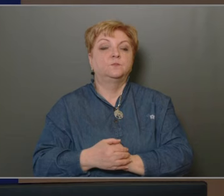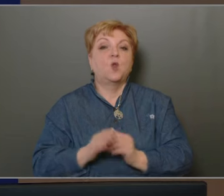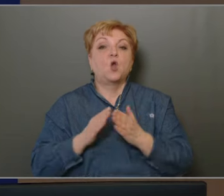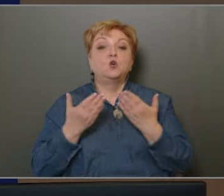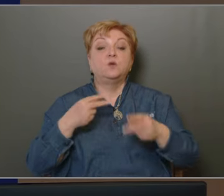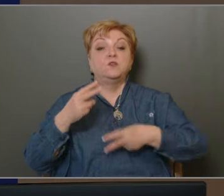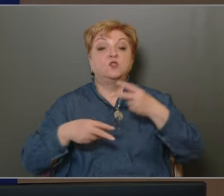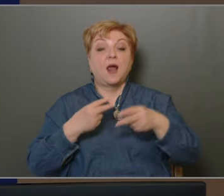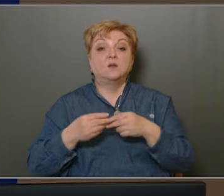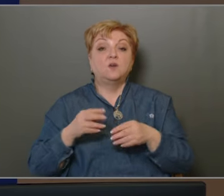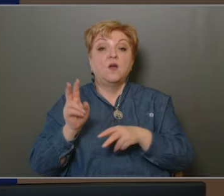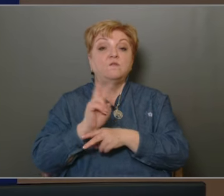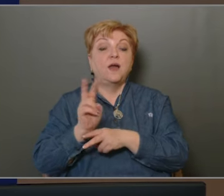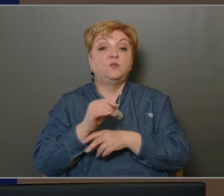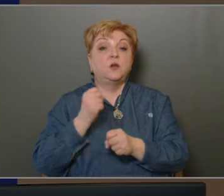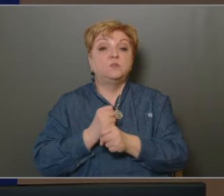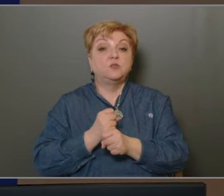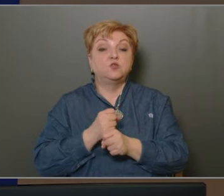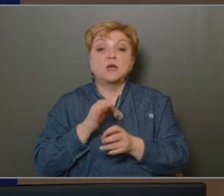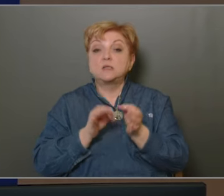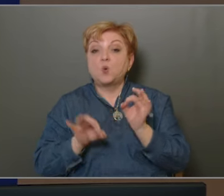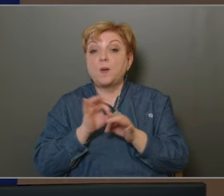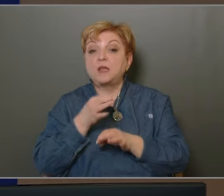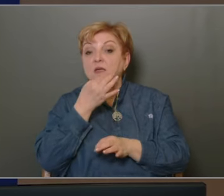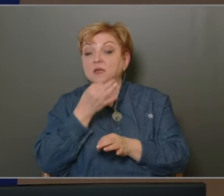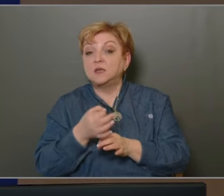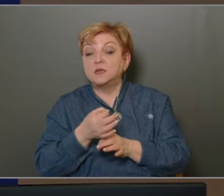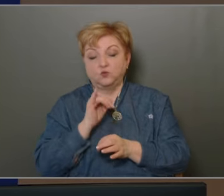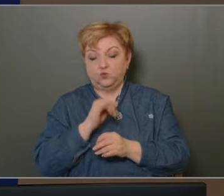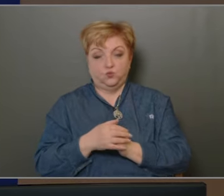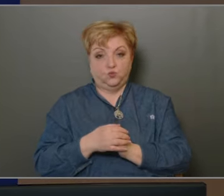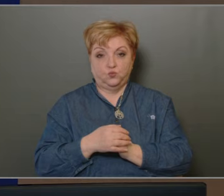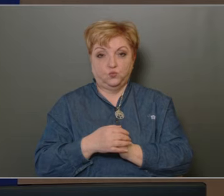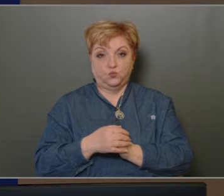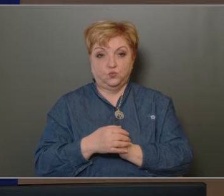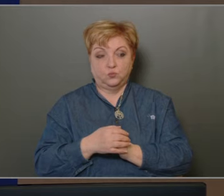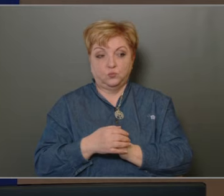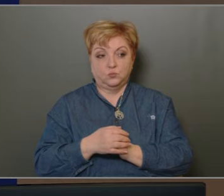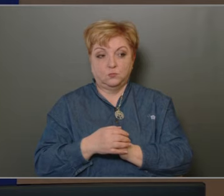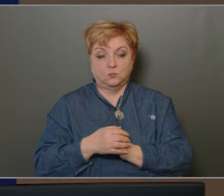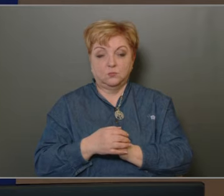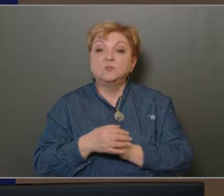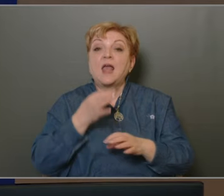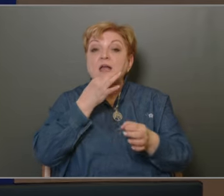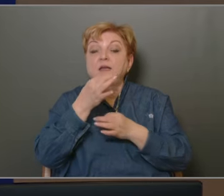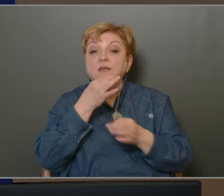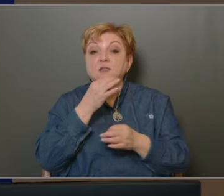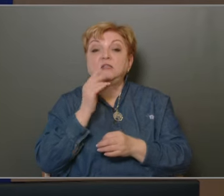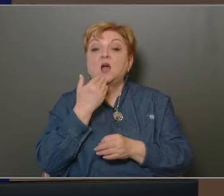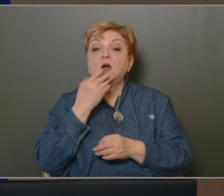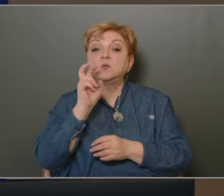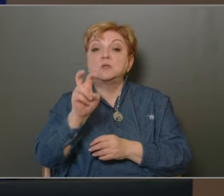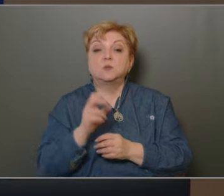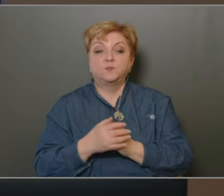Könyvvizsgálat, illetve felügyelőbizottság, van-e szóbeli kiegészítés? Nincsen. Akkor kérdések, ki